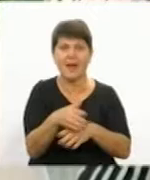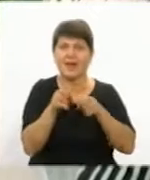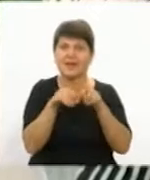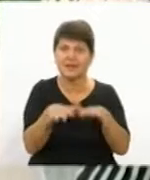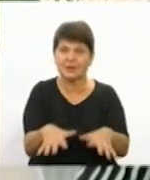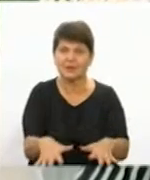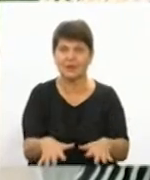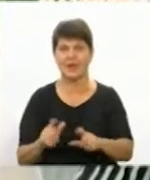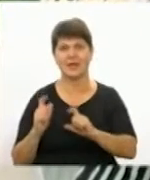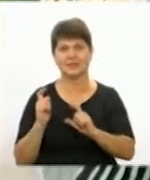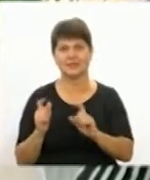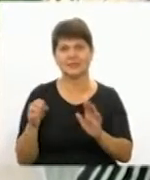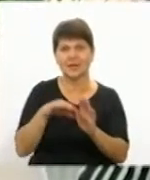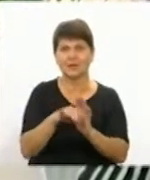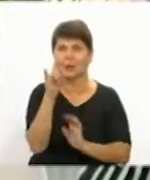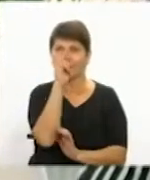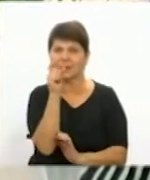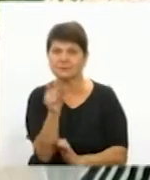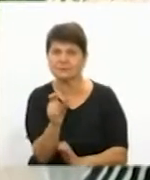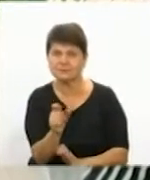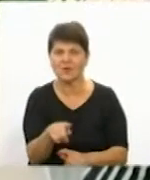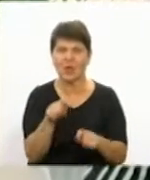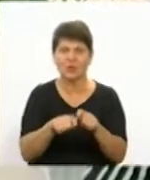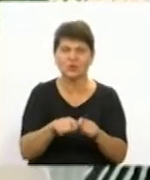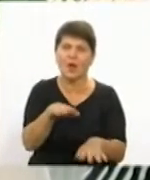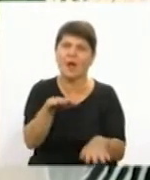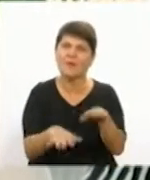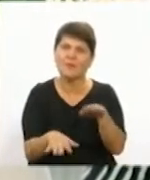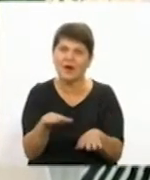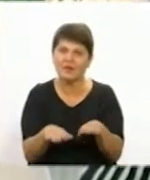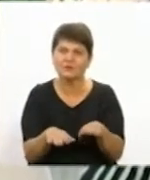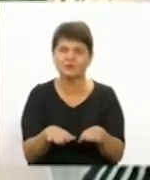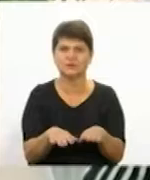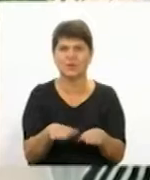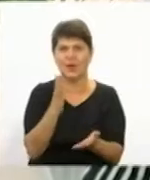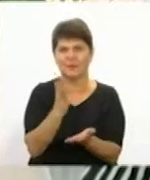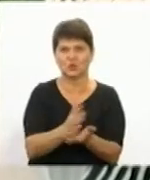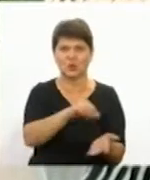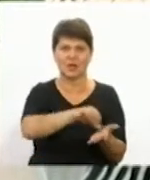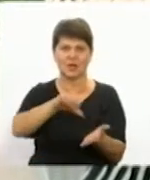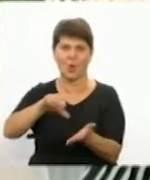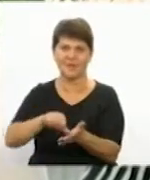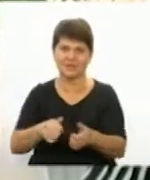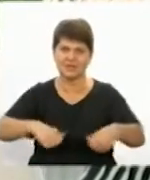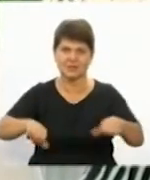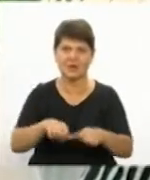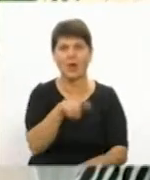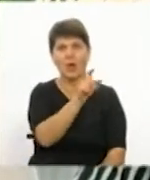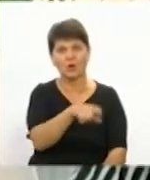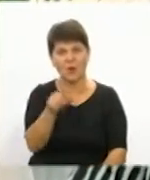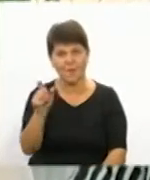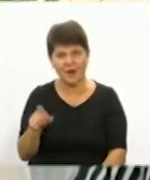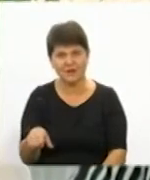на загрузку малька, контролює весь процес зважування, а також присутності членів комісії, громадськості,